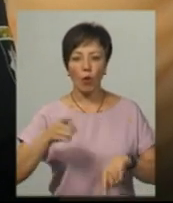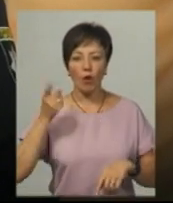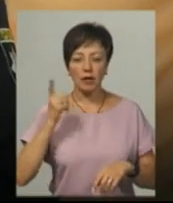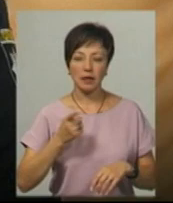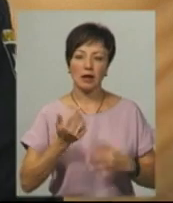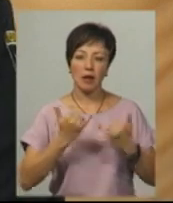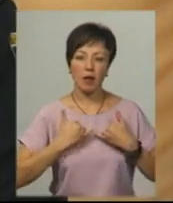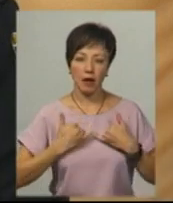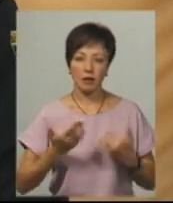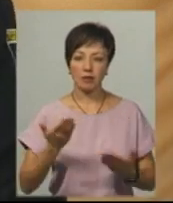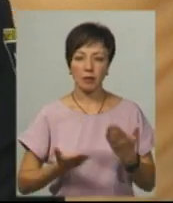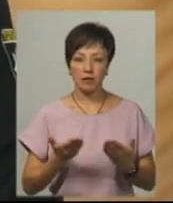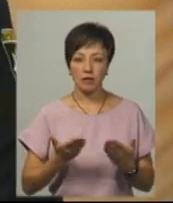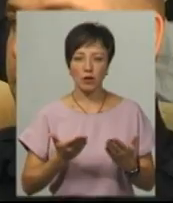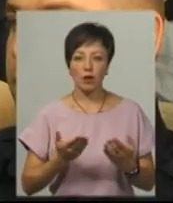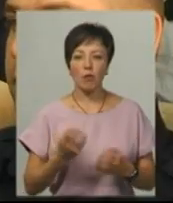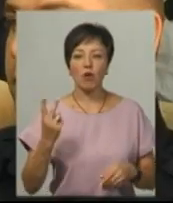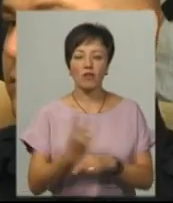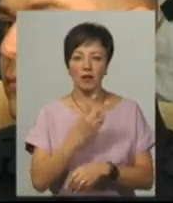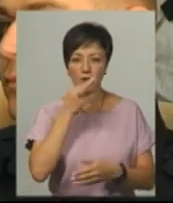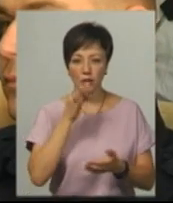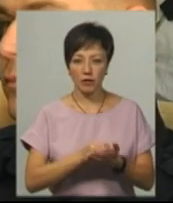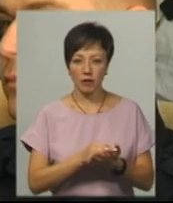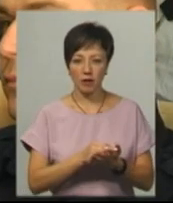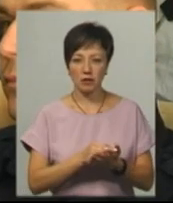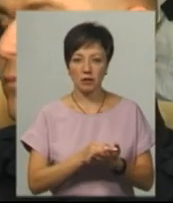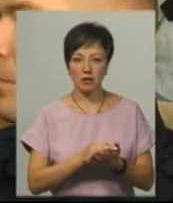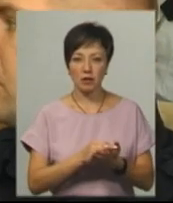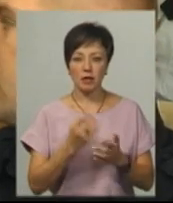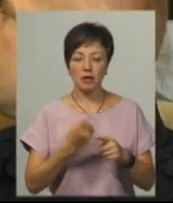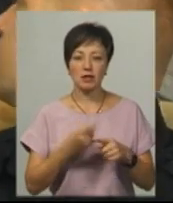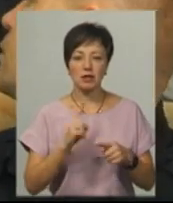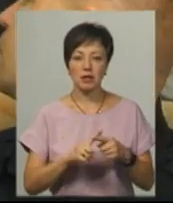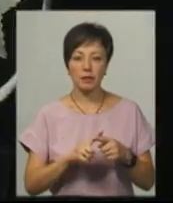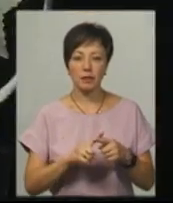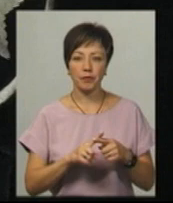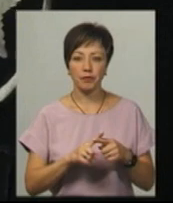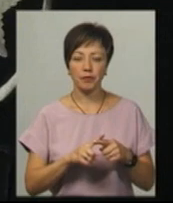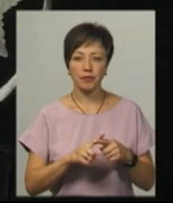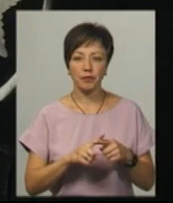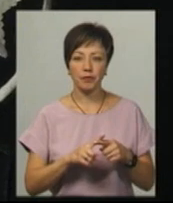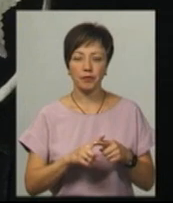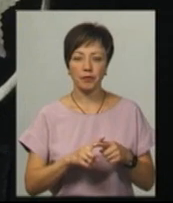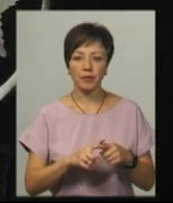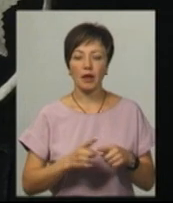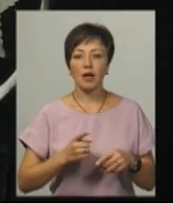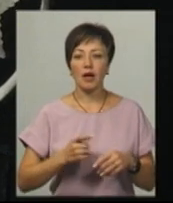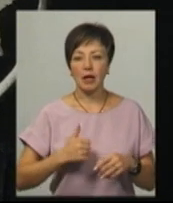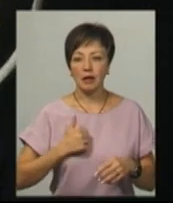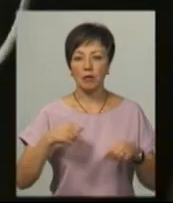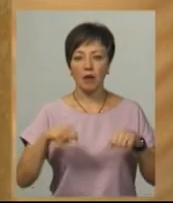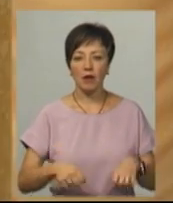мене, напевне, добійна відповідальність. Основна теза, мабуть, це захист людей, їх правоосвободи,